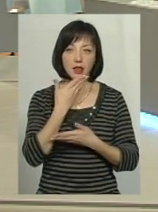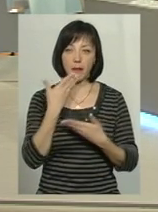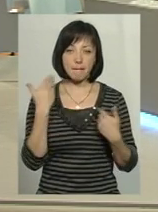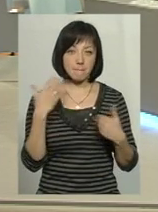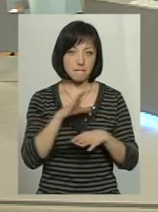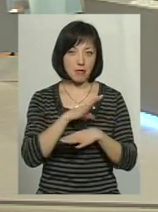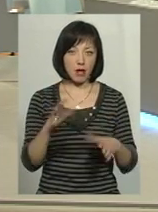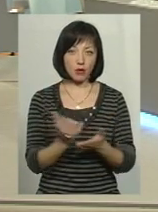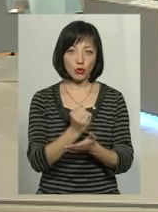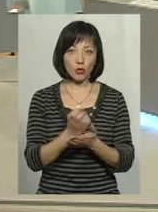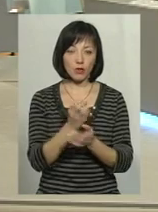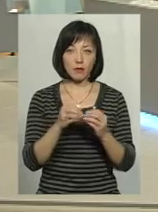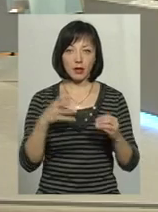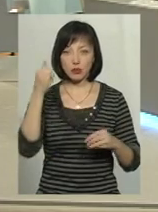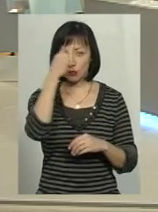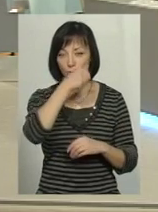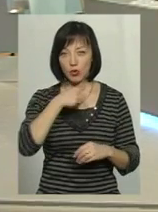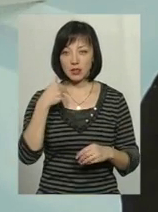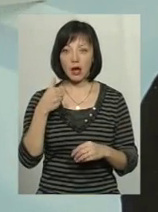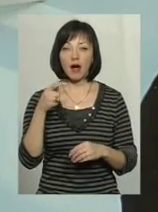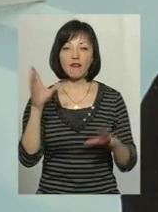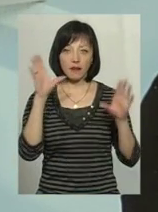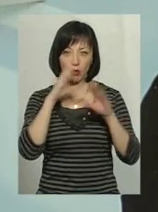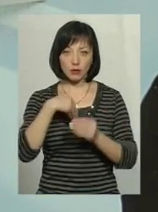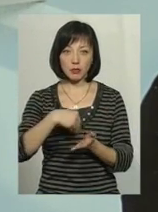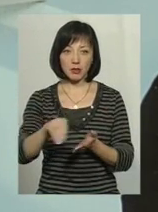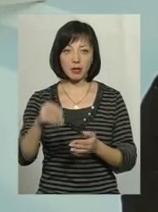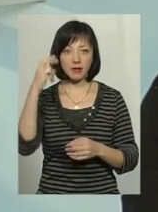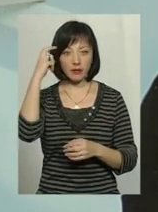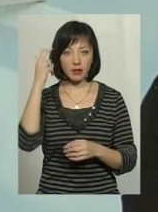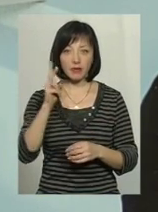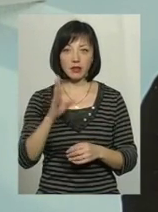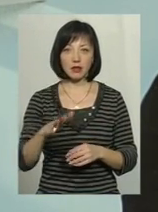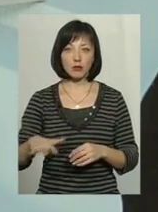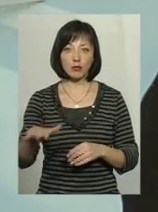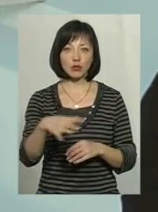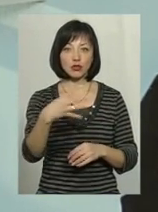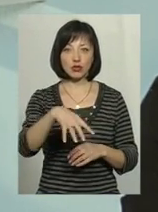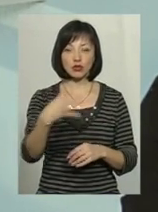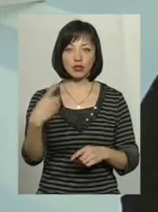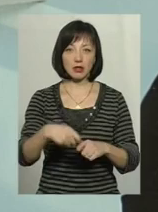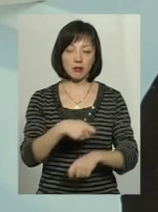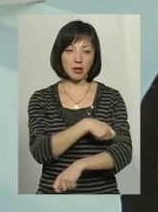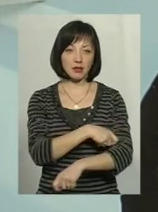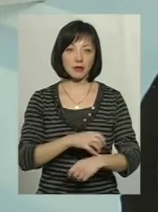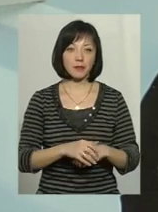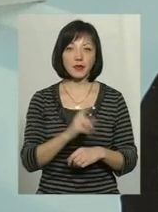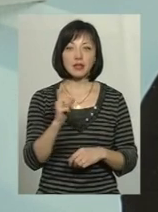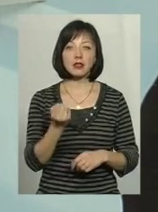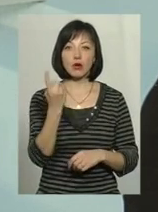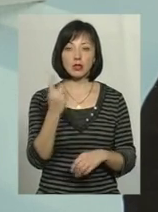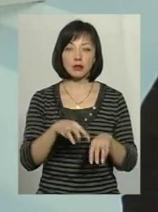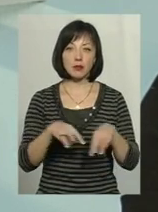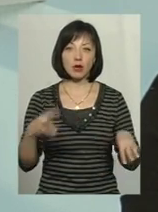доходів в 2015 році, а от їй вдалося придбати в Києві квартиру площою 44 квадратних метри за 1